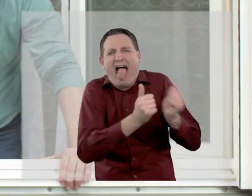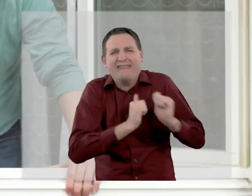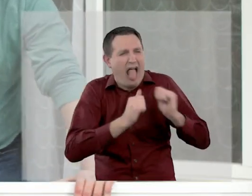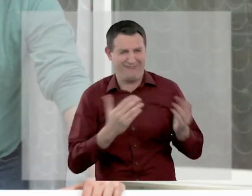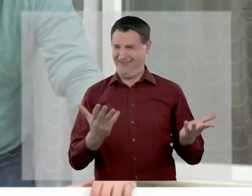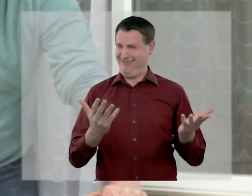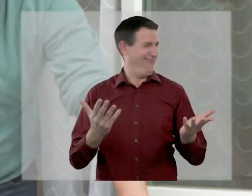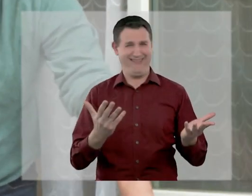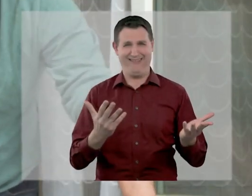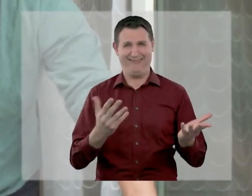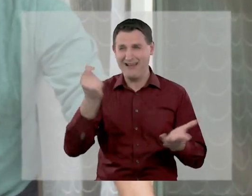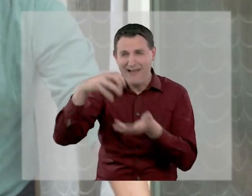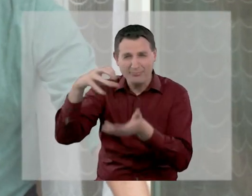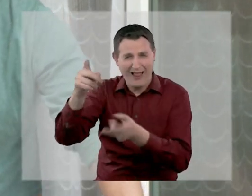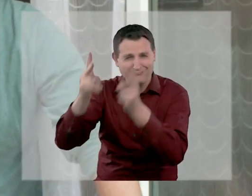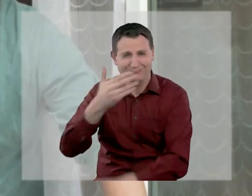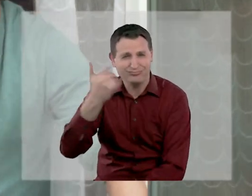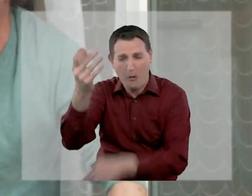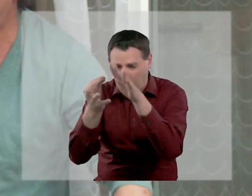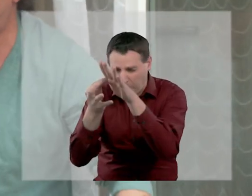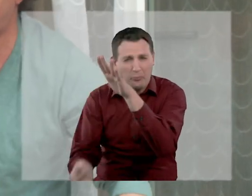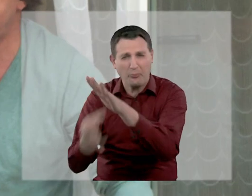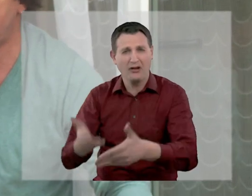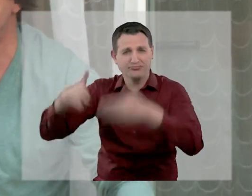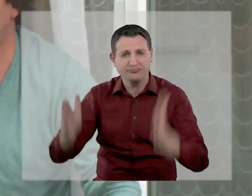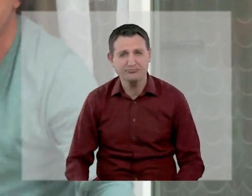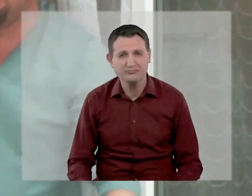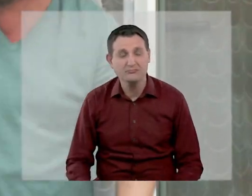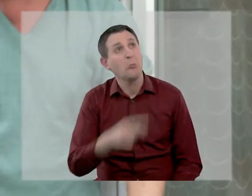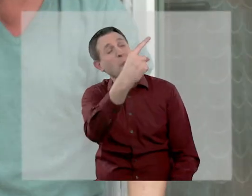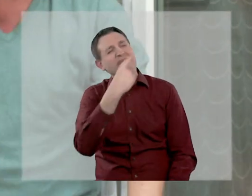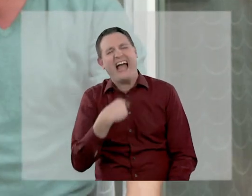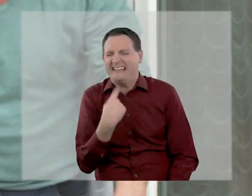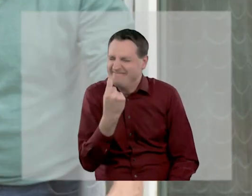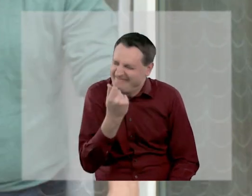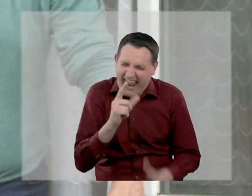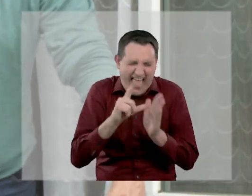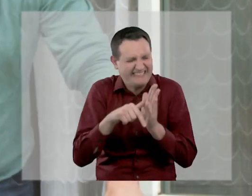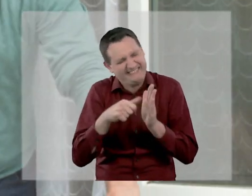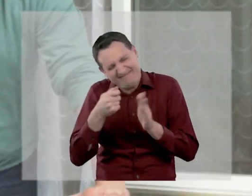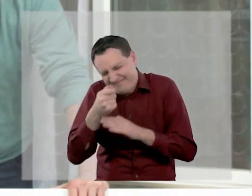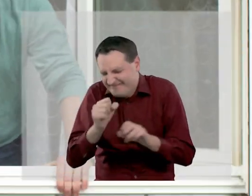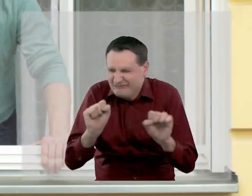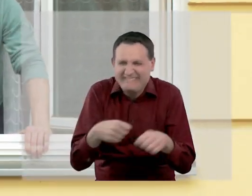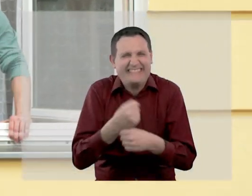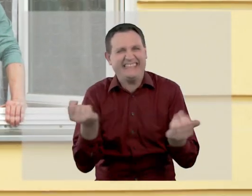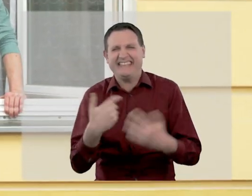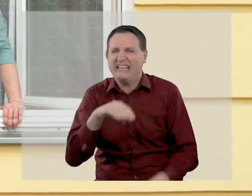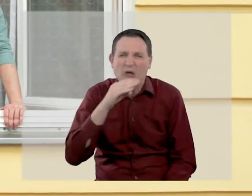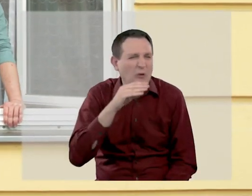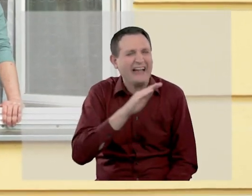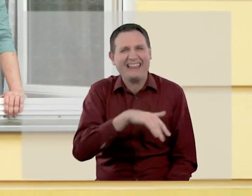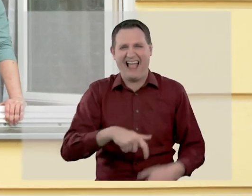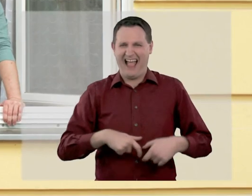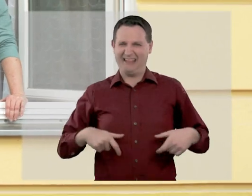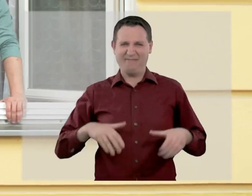Jämmerlappen! Und schreit nicht nach dem Staat, wenn ihr mal wieder Aua habt! Ihr seid keine Kapitalisten! Ihr seid Basslappen! Und erzählt uns nichts, was wir uns alles